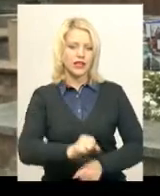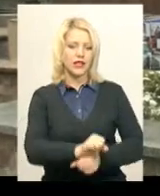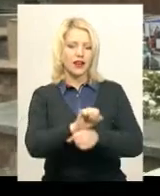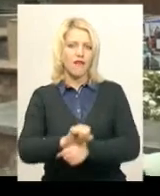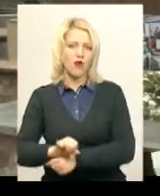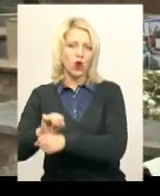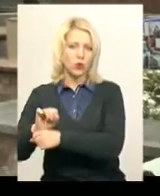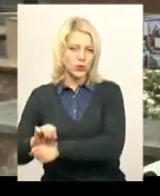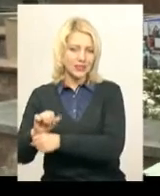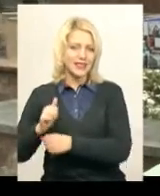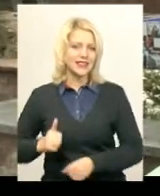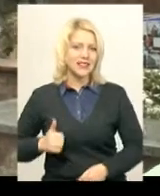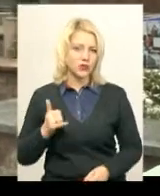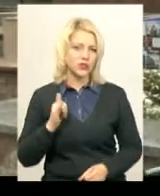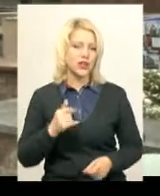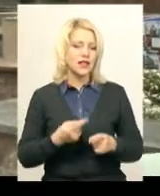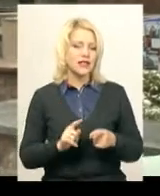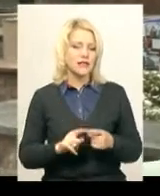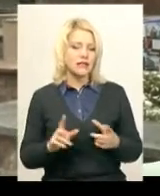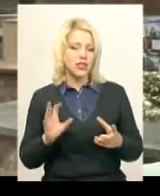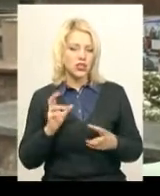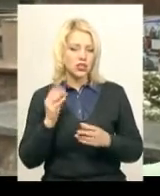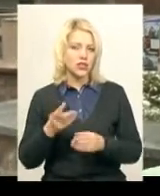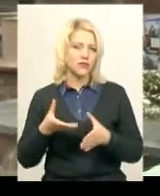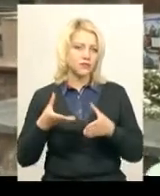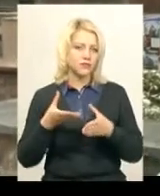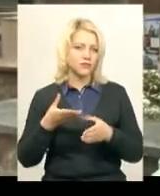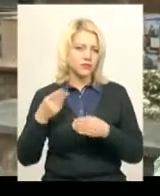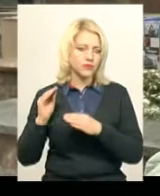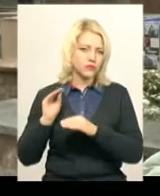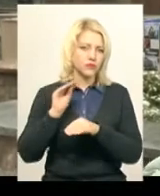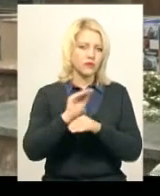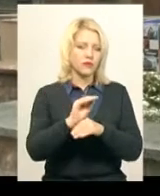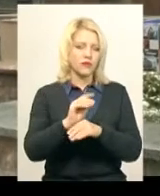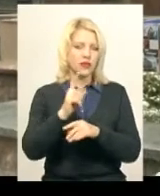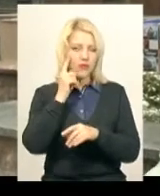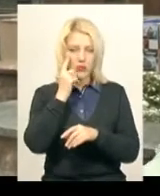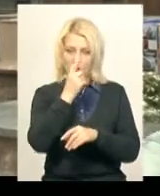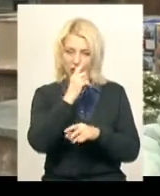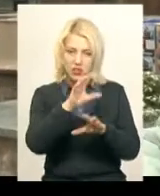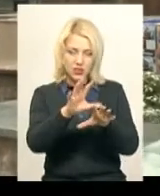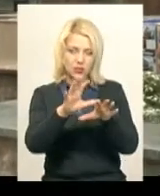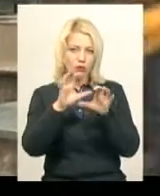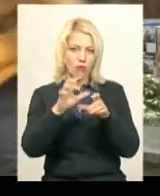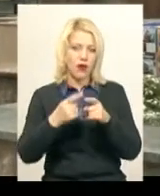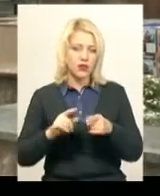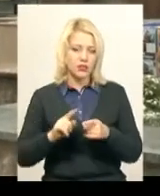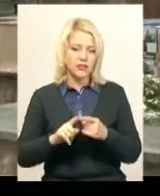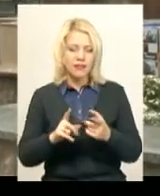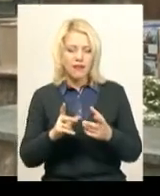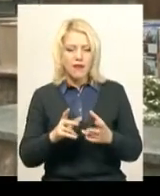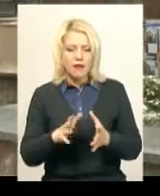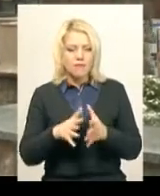гідності. І підсилюється, звичайно, це візуальним зображенням. Тому ми намагалися сприяти якомога більшому впливу